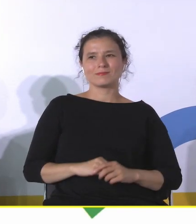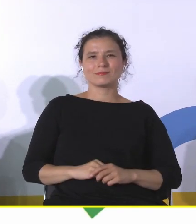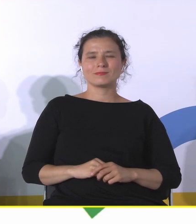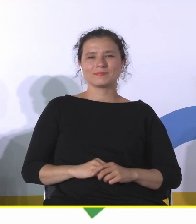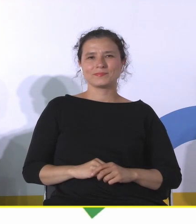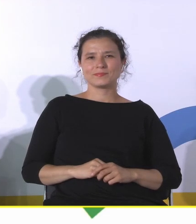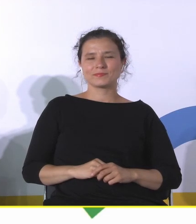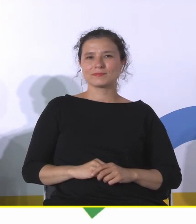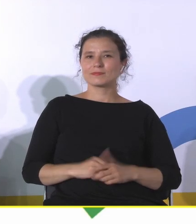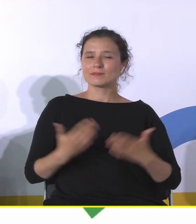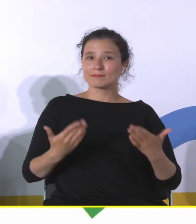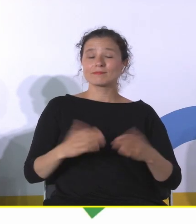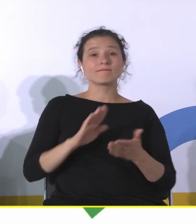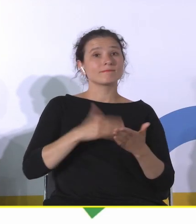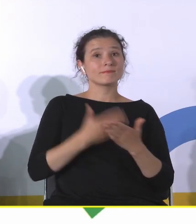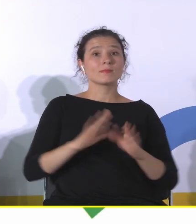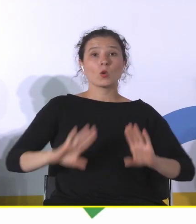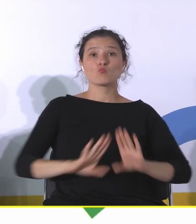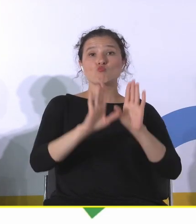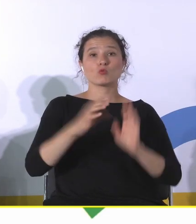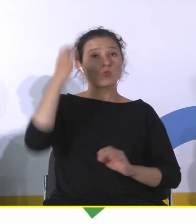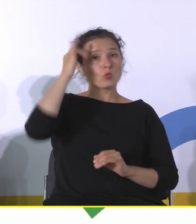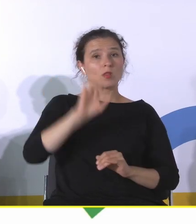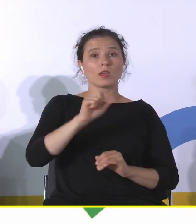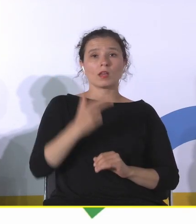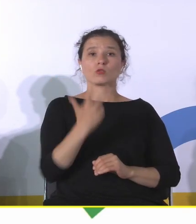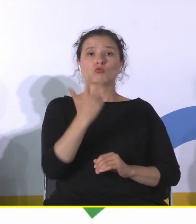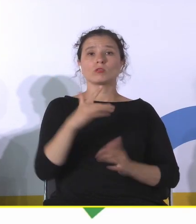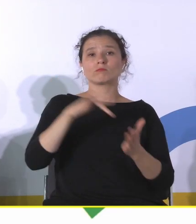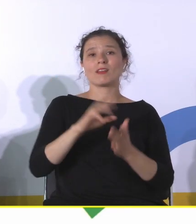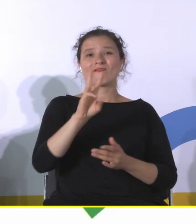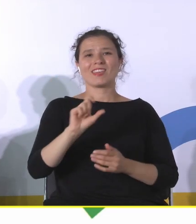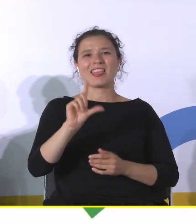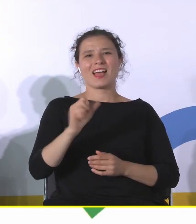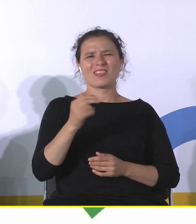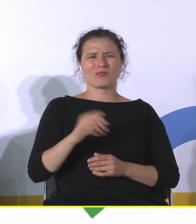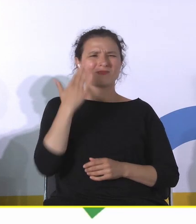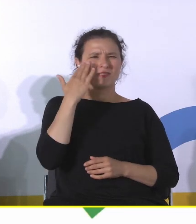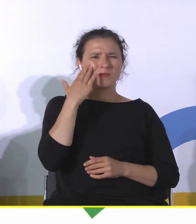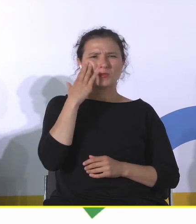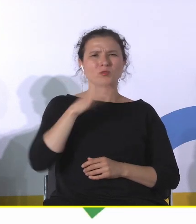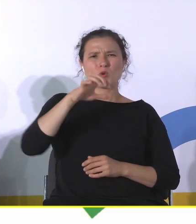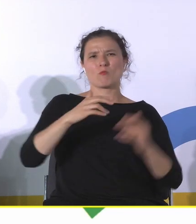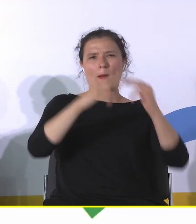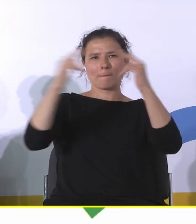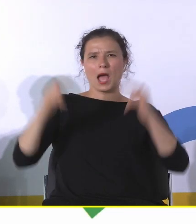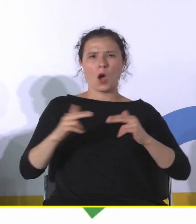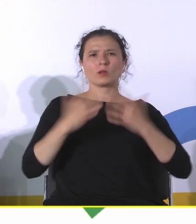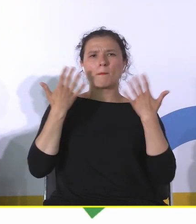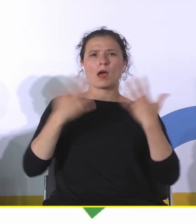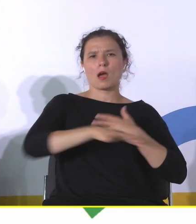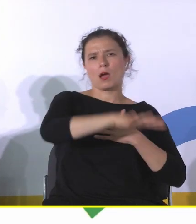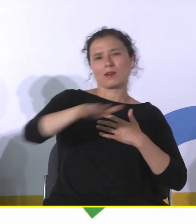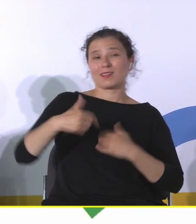Więc na przykład Muzeum Króla Jana III w Wilanowie. Oczywiście kojarzymy, że jest to zespół pałacowo-parkowy, ale ja bym tutaj nacisk na parkowy